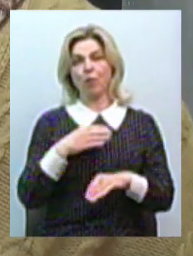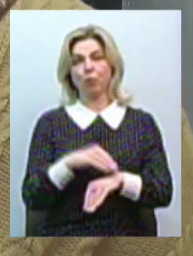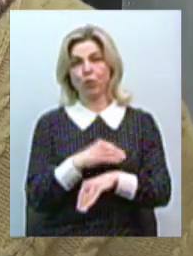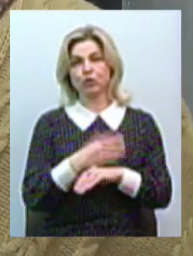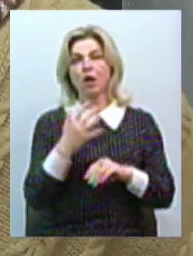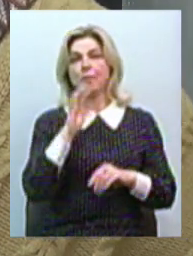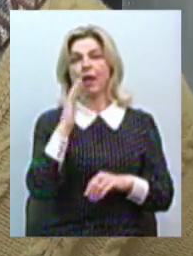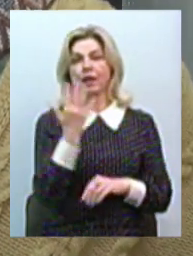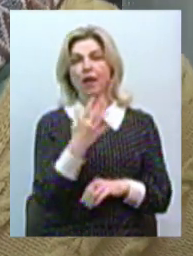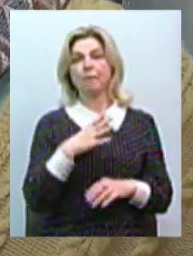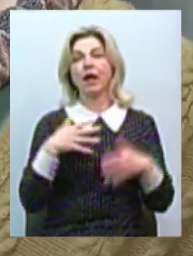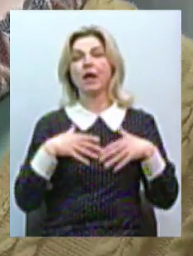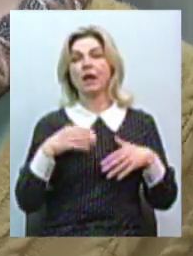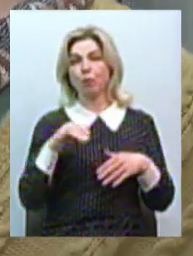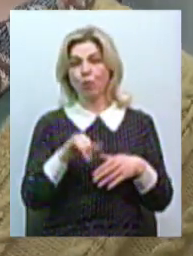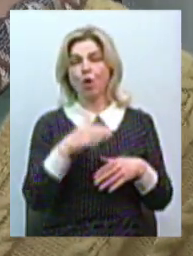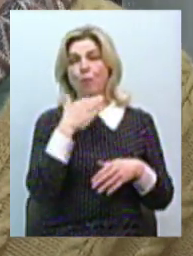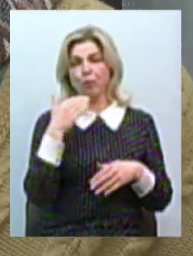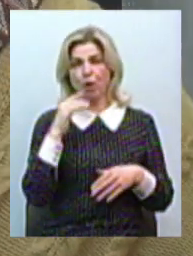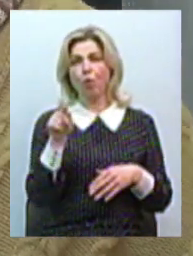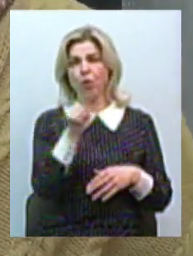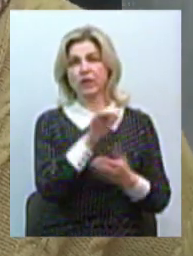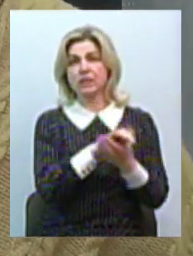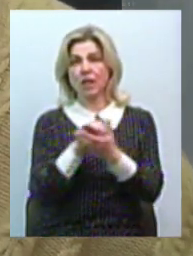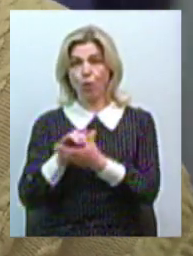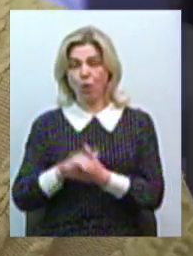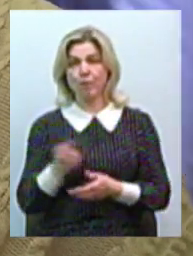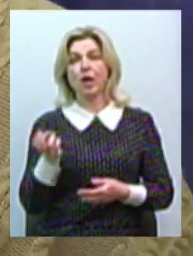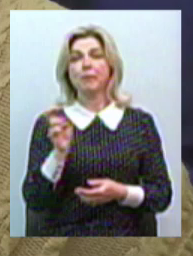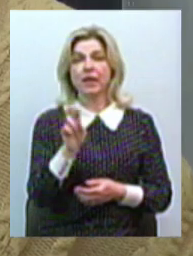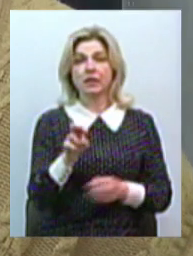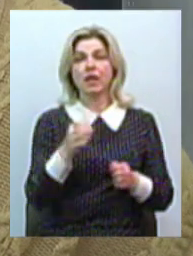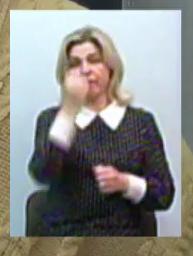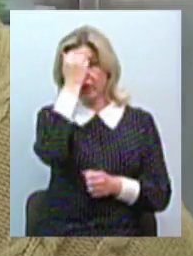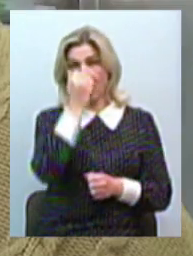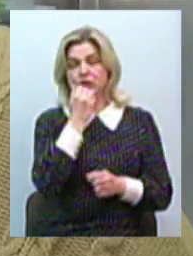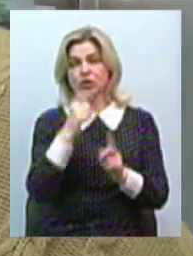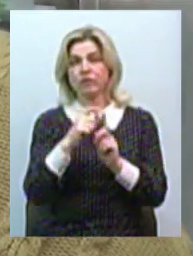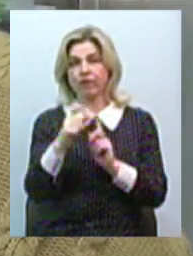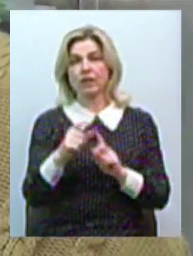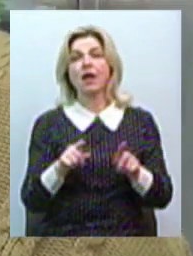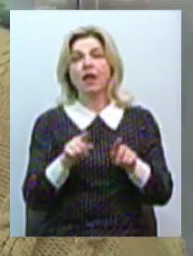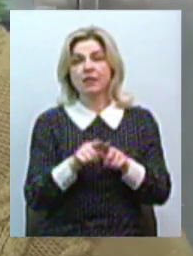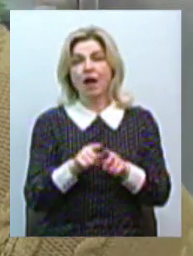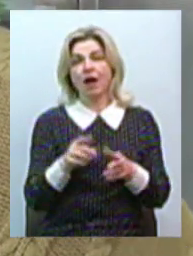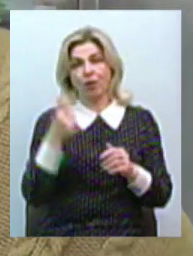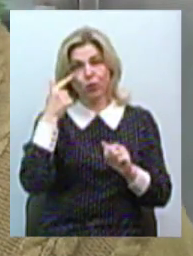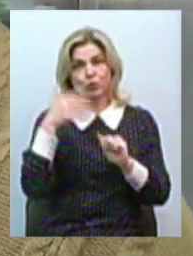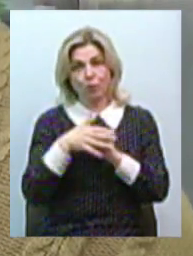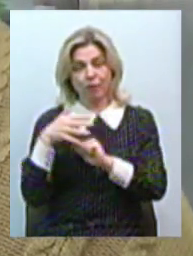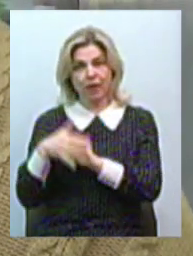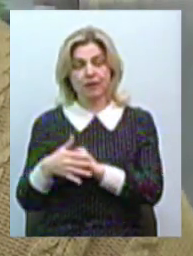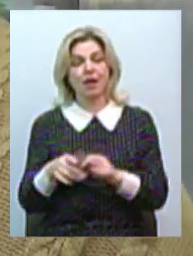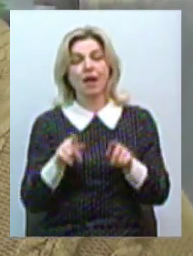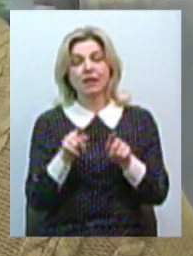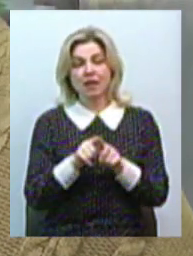років був в Криму. Був багато з ким знайомий. Вирішили прийти висловити вдячність. Так, в якомусь розумінні. Так,